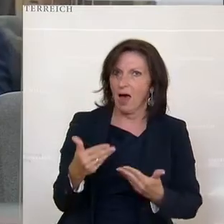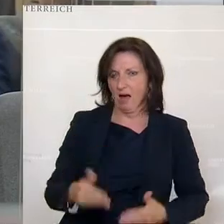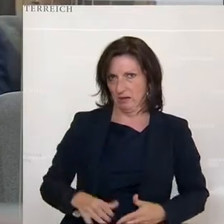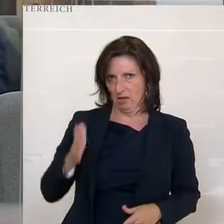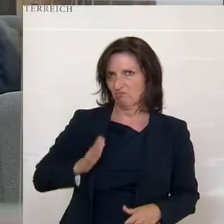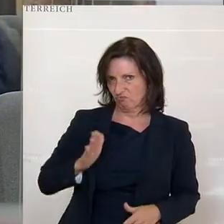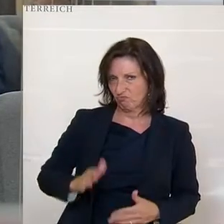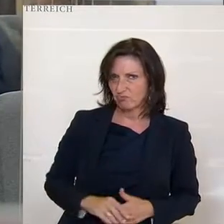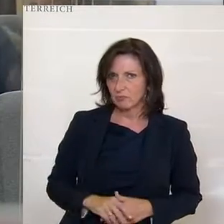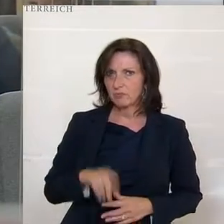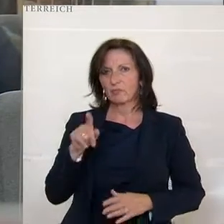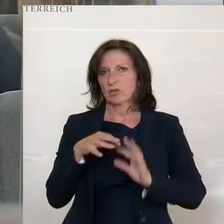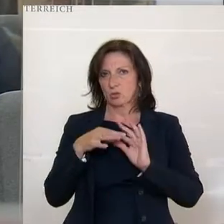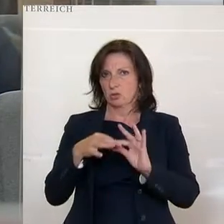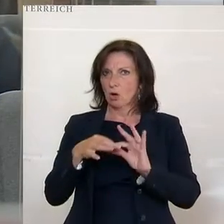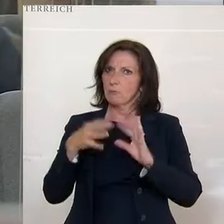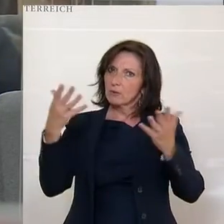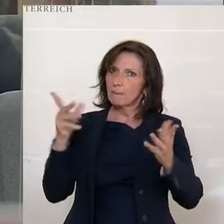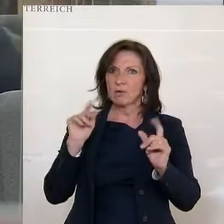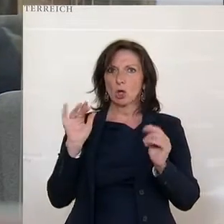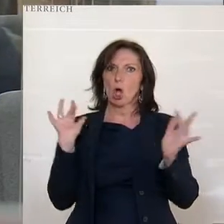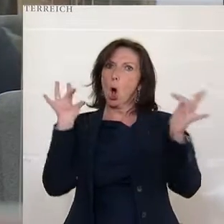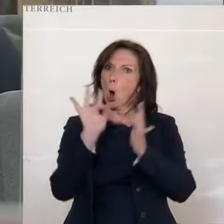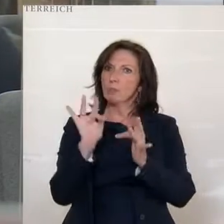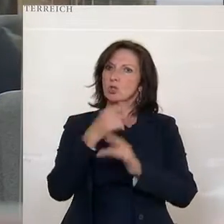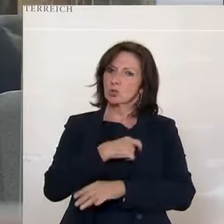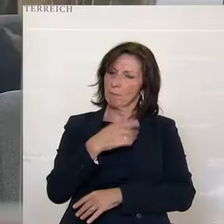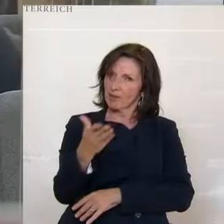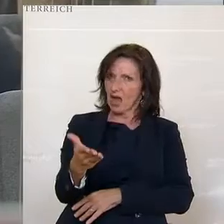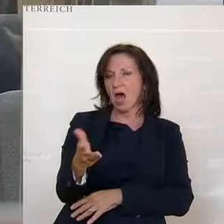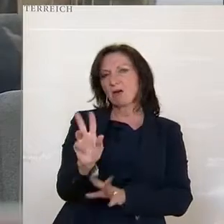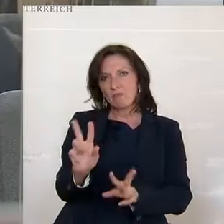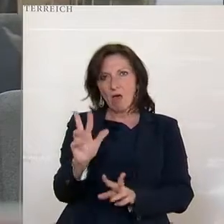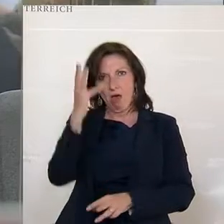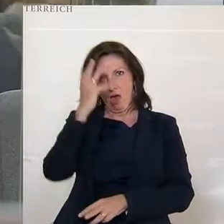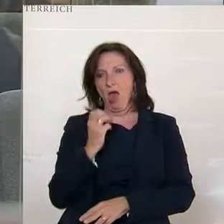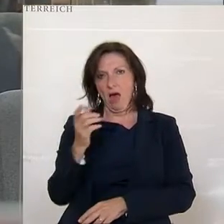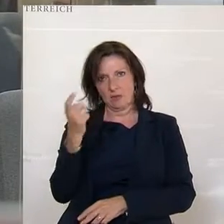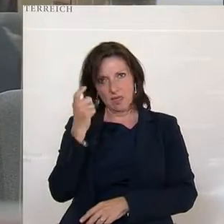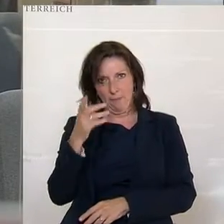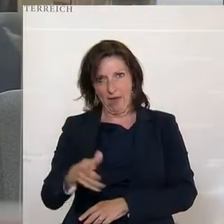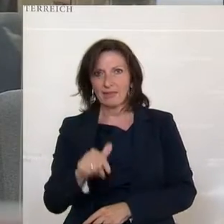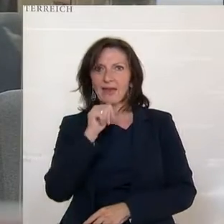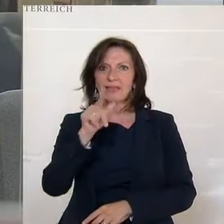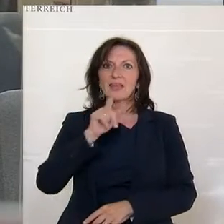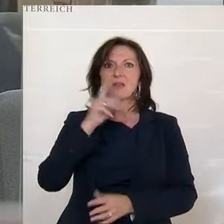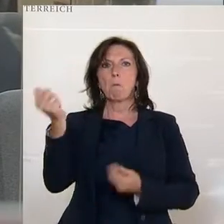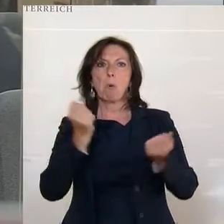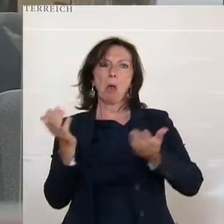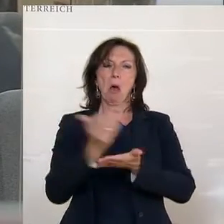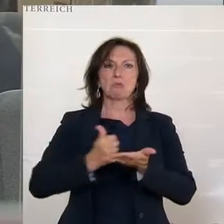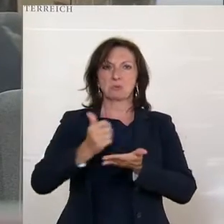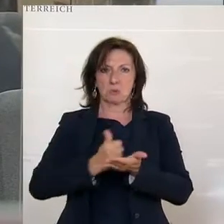Zusammenhang. Also dann nimmt man es dann doch eine Oppositionspartei ab, dass sie es ernst meint mit dem, was sie hier macht und nicht nur politisches Kleingeld schlagen möchte.